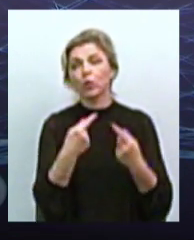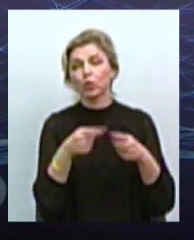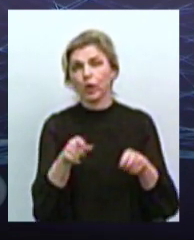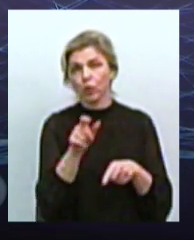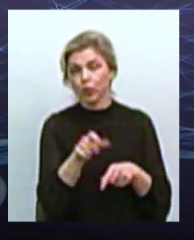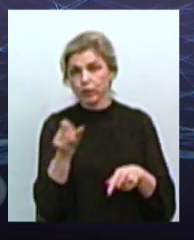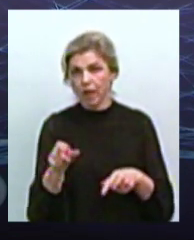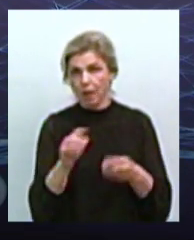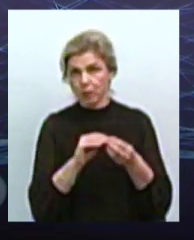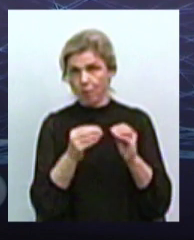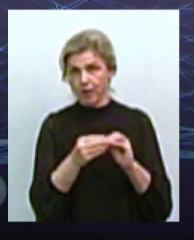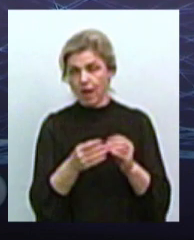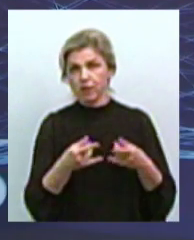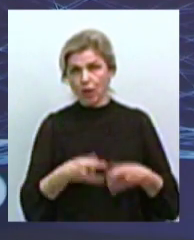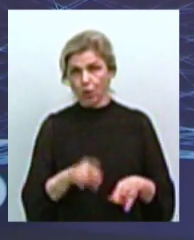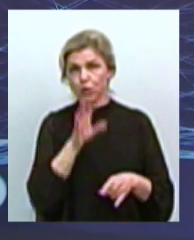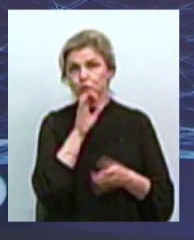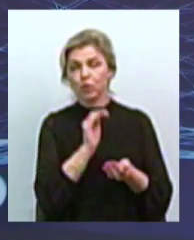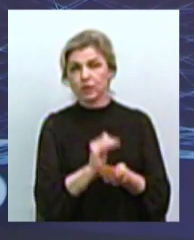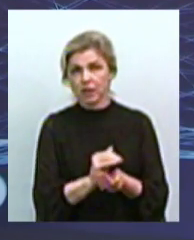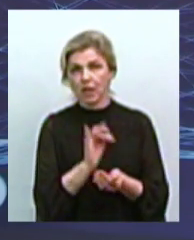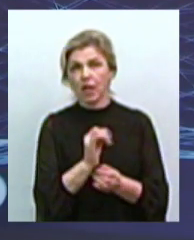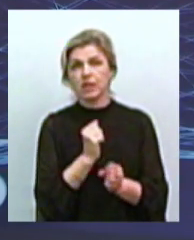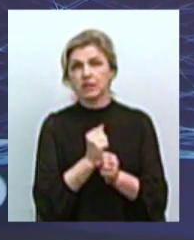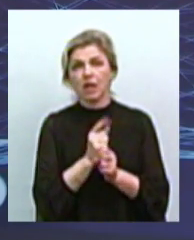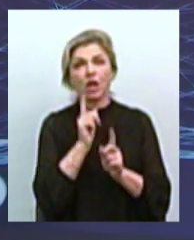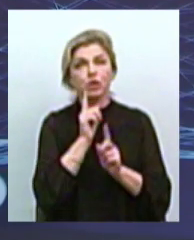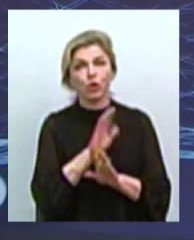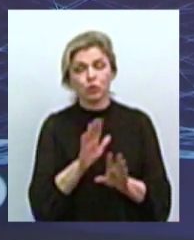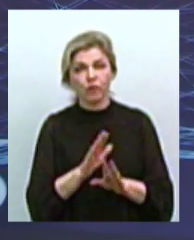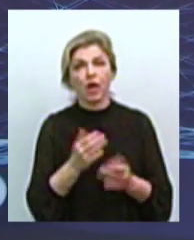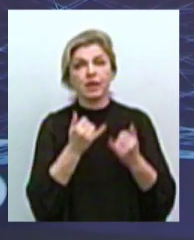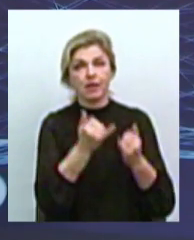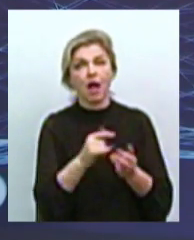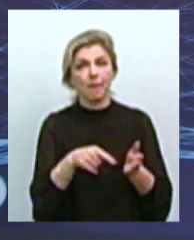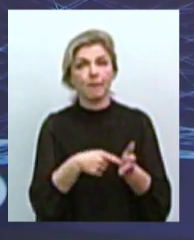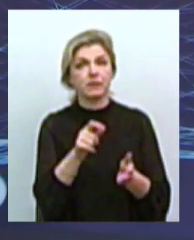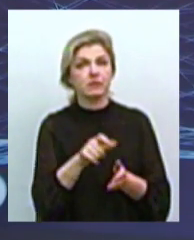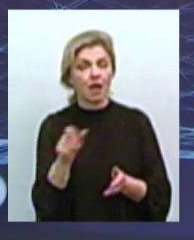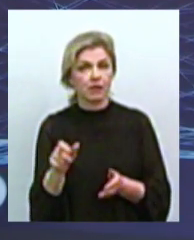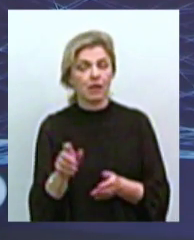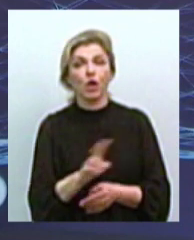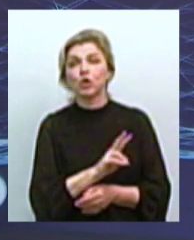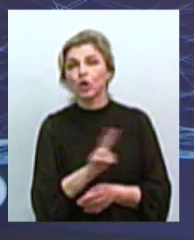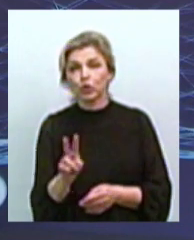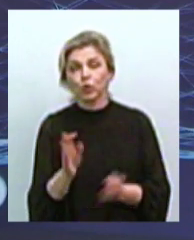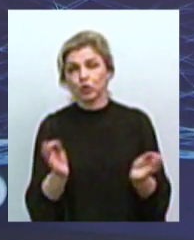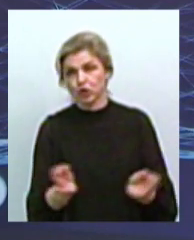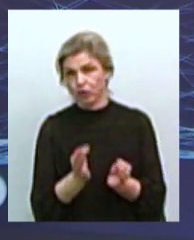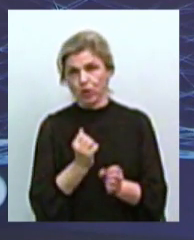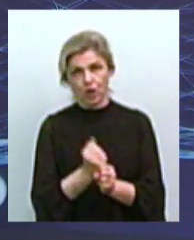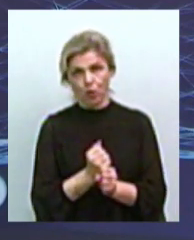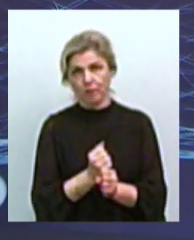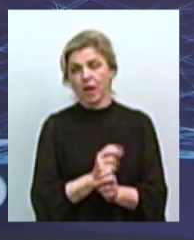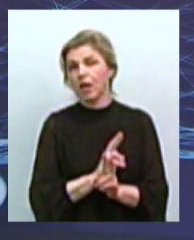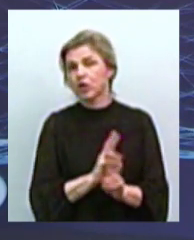наприклад, народила цуценят і це створило додаткові незручності для містян, ніхто фактично з цим нічого не робить і ніяк цим